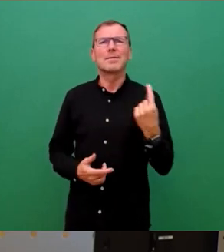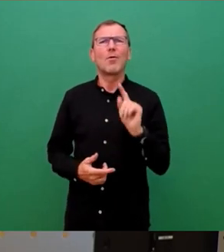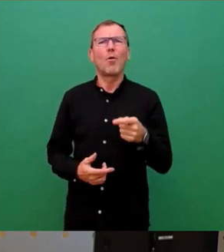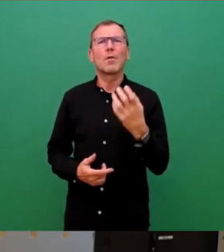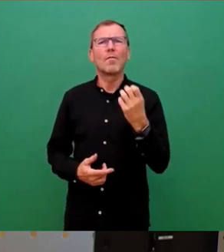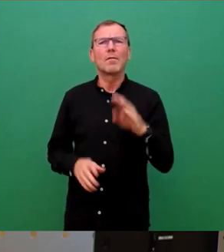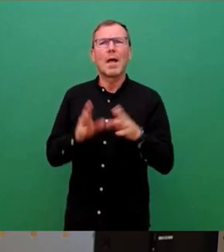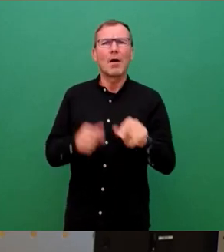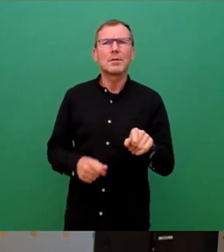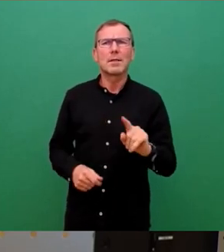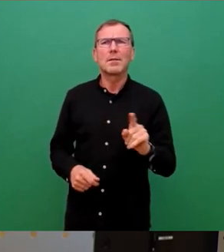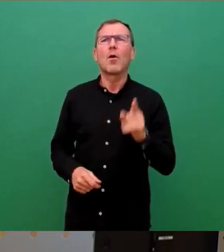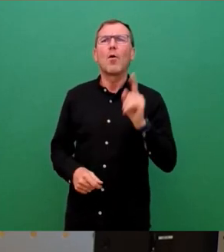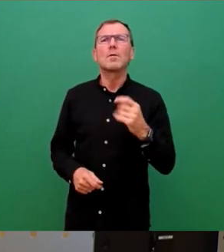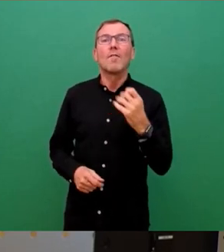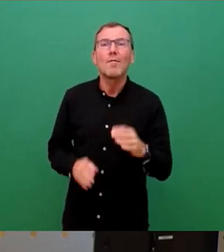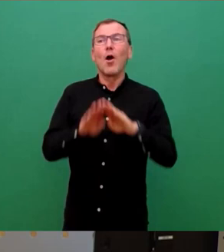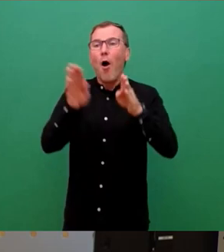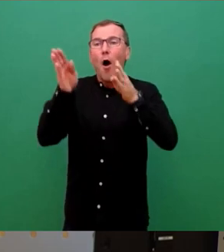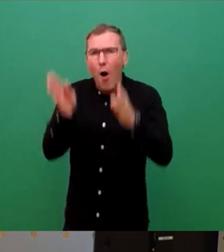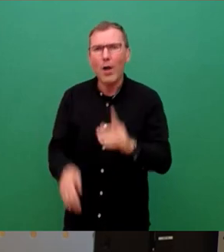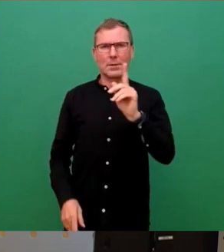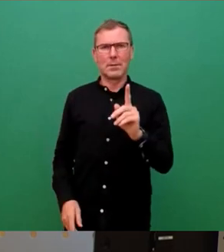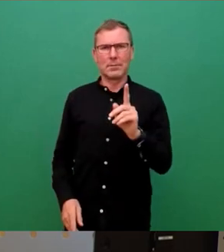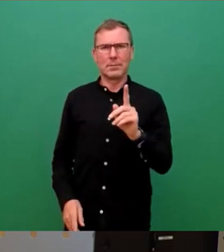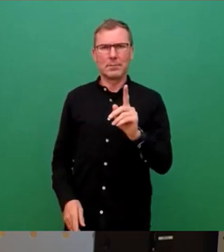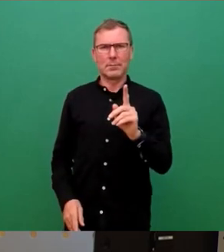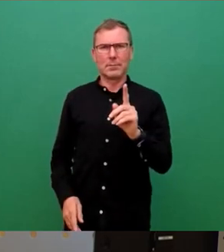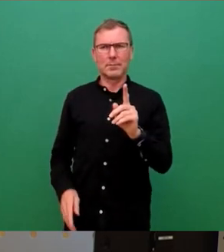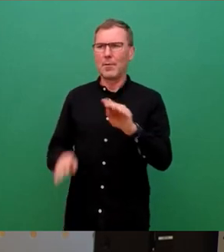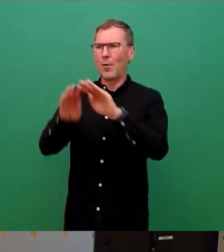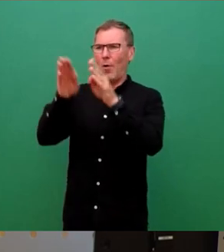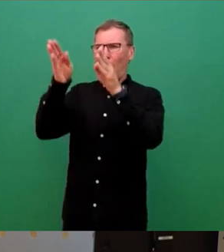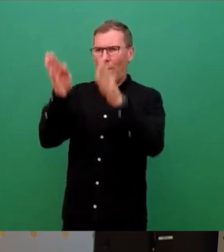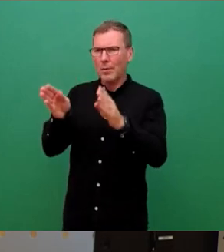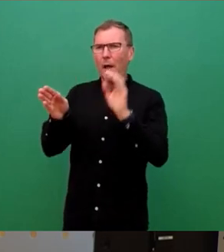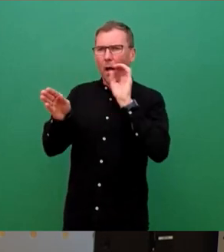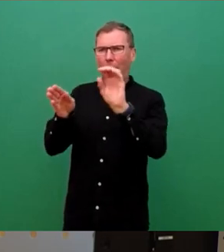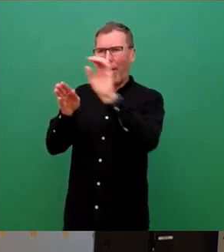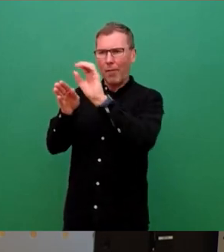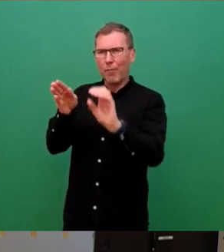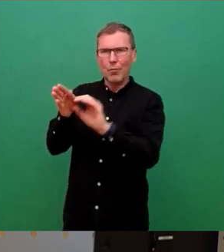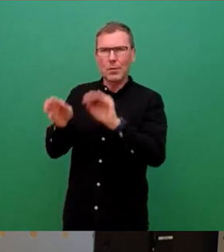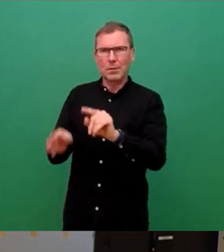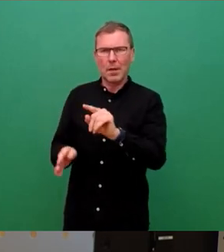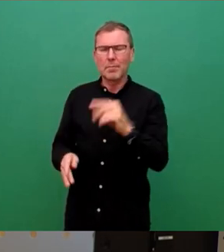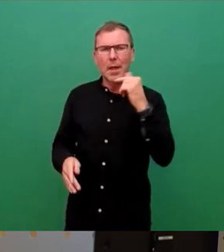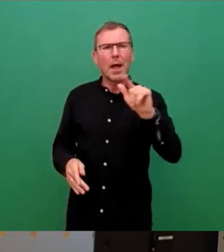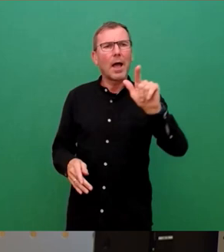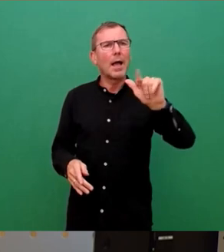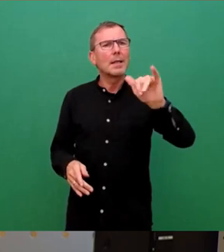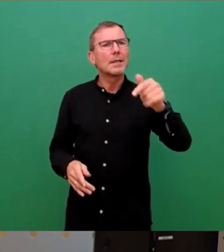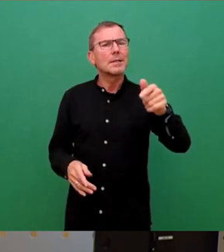sondern es sind 150 Häuser. Das ist nur ein bisschen in einer anderen Größenordnung. Und Herr Lichty, Sie haben natürlich wieder ein bisschen was